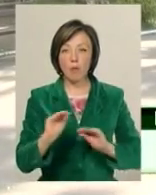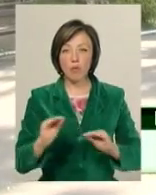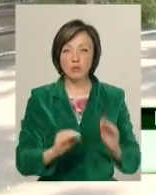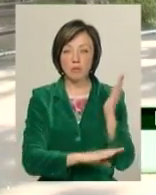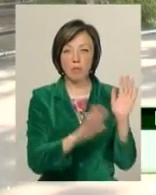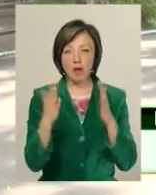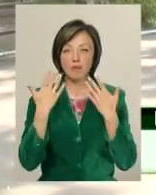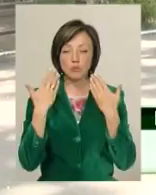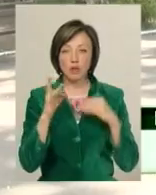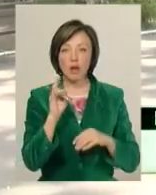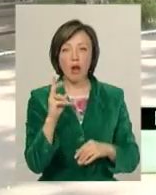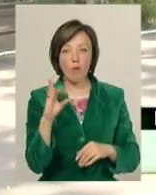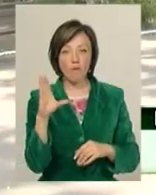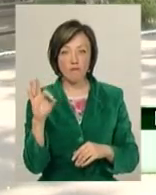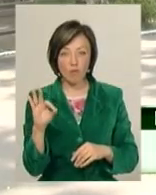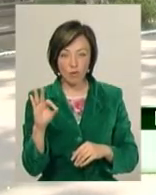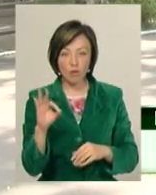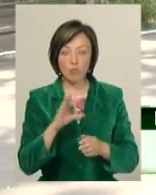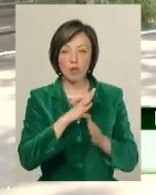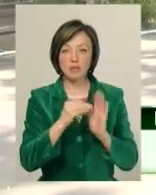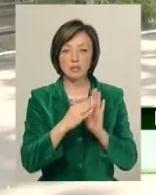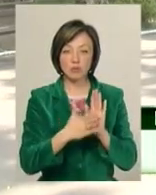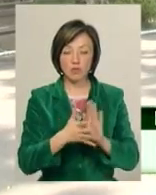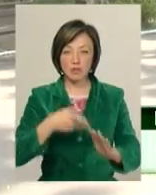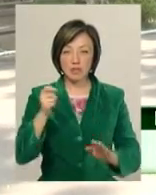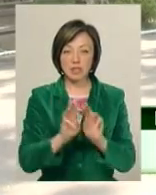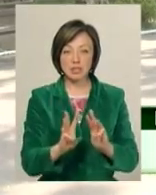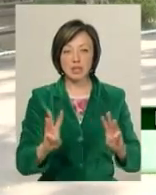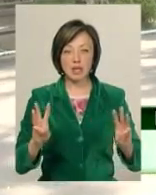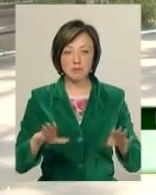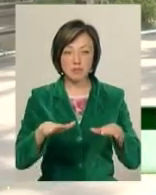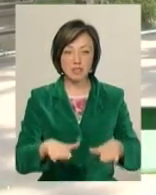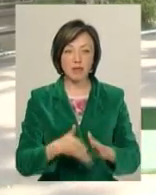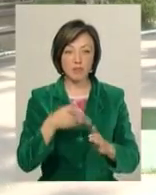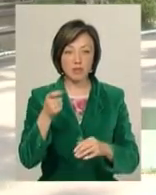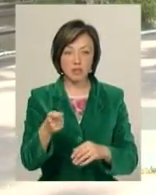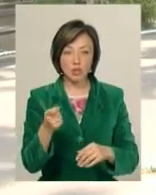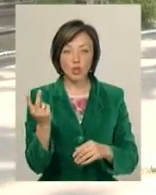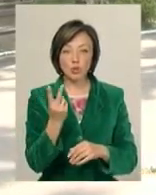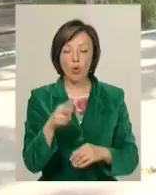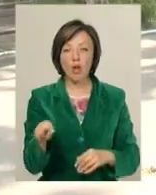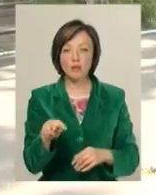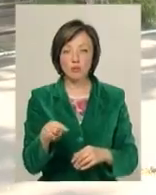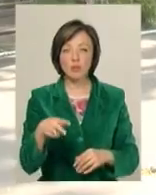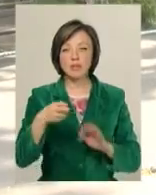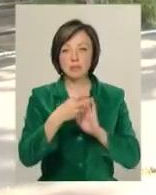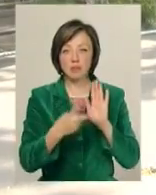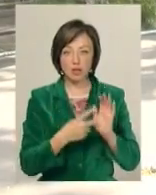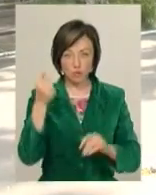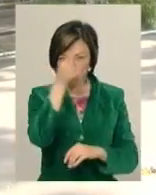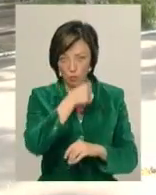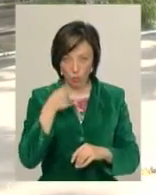відпочинку, що мікрорайоні Ракова була зареєстрована на сайті єдиної системи місцевих петицій 2 листопада 2017